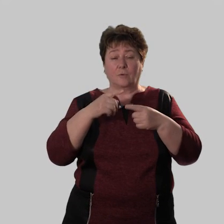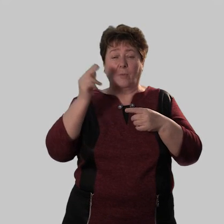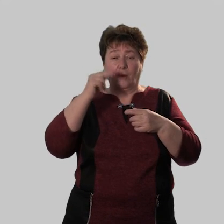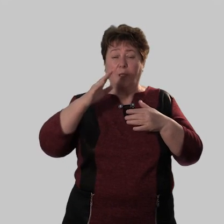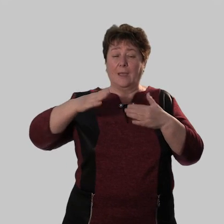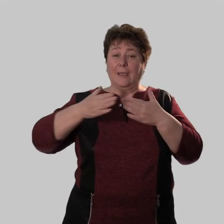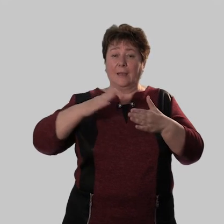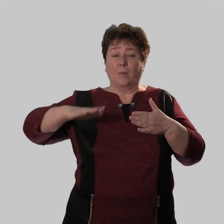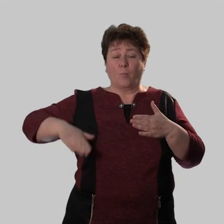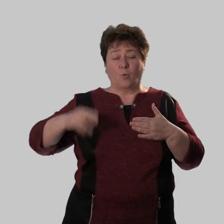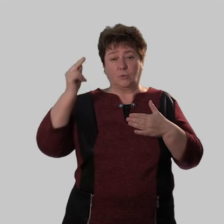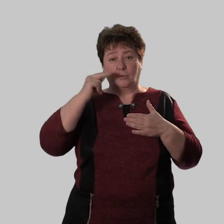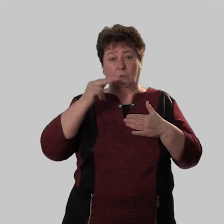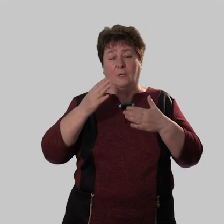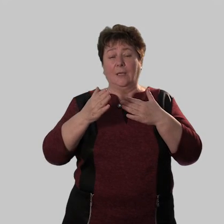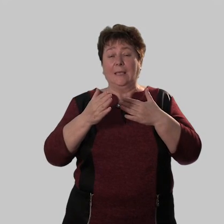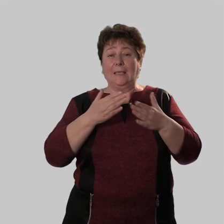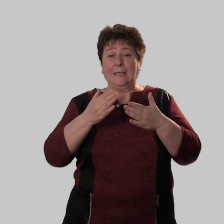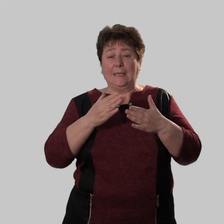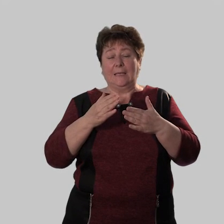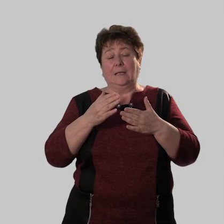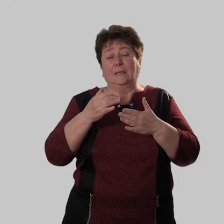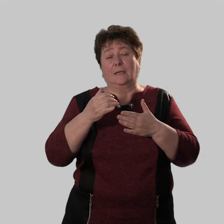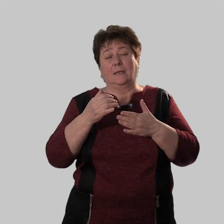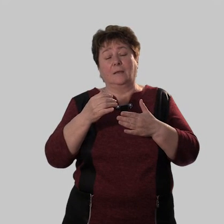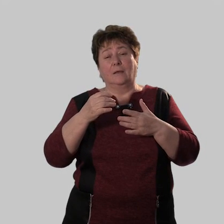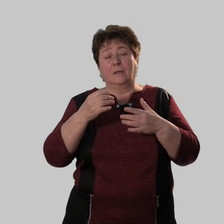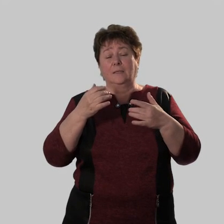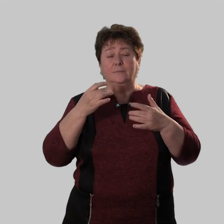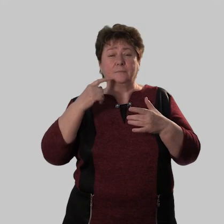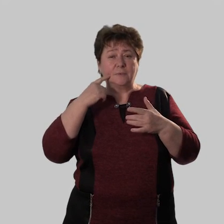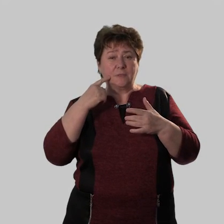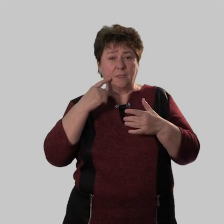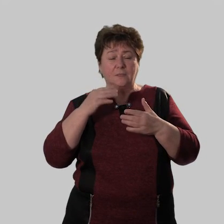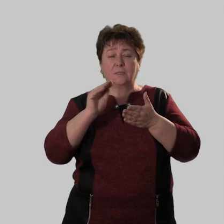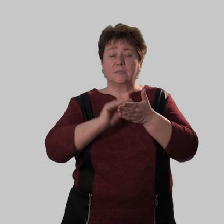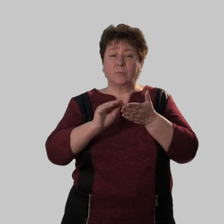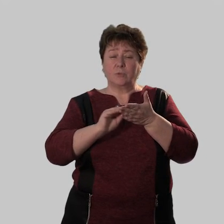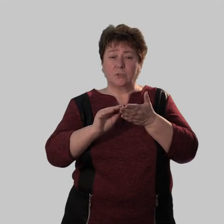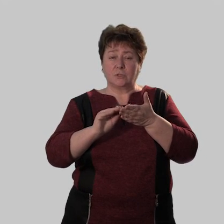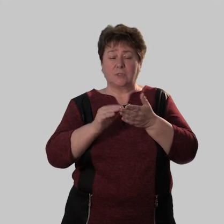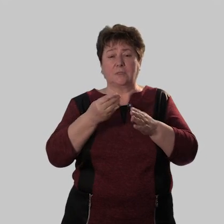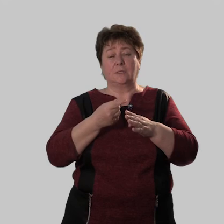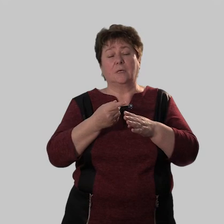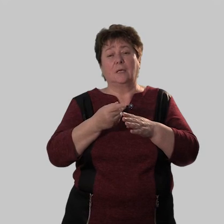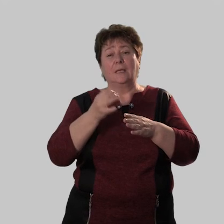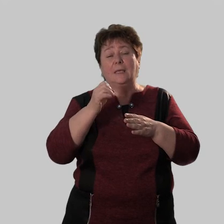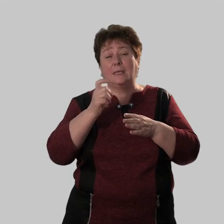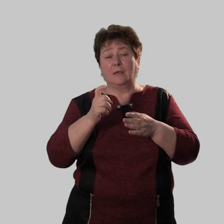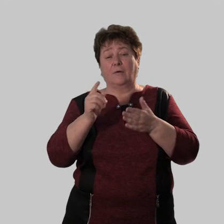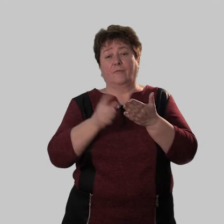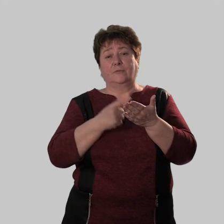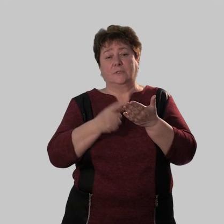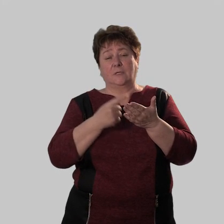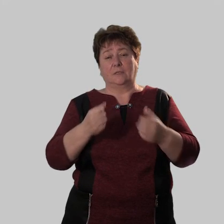уроке или после урока, или почему-либо находите это неуместным, запишите их хотя